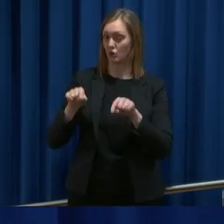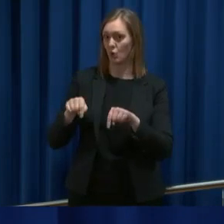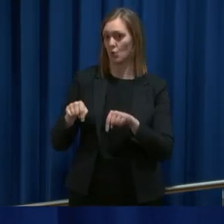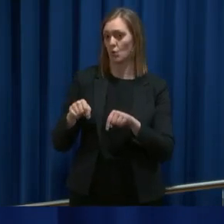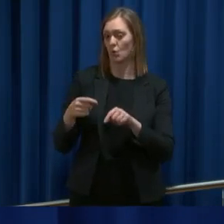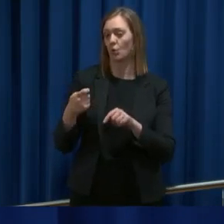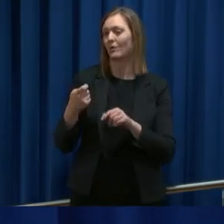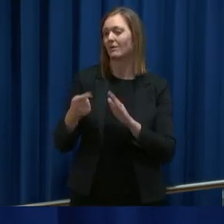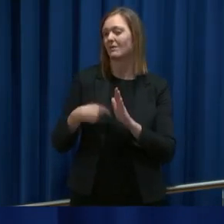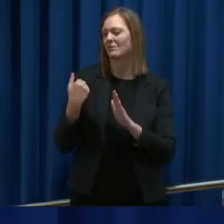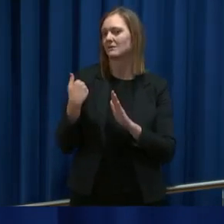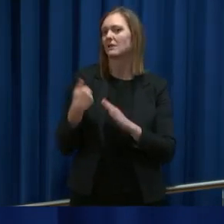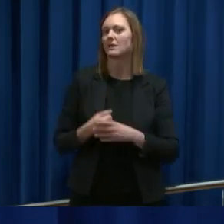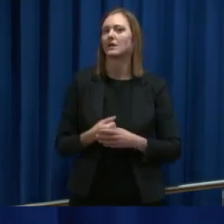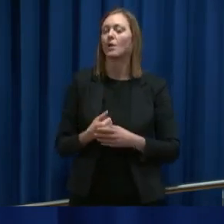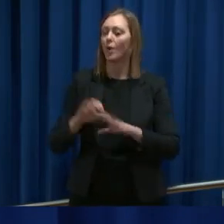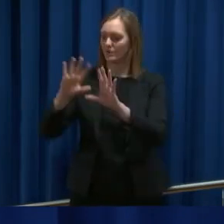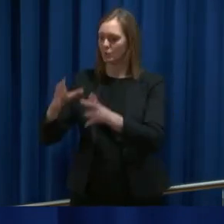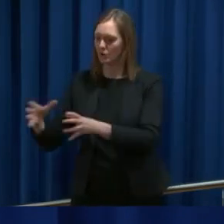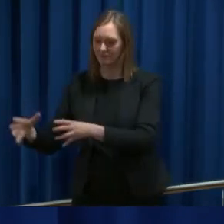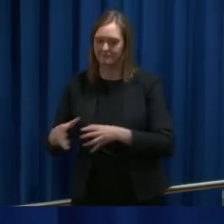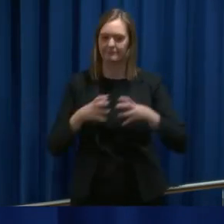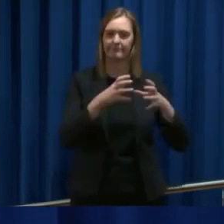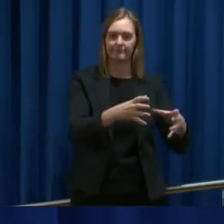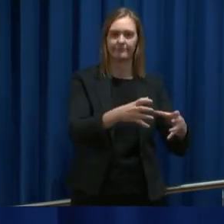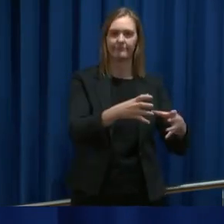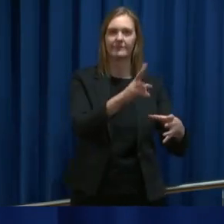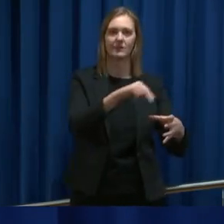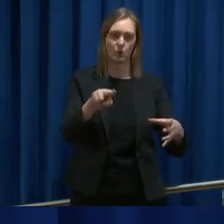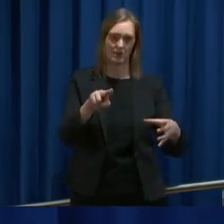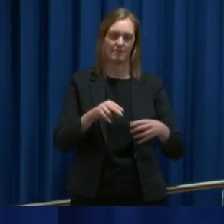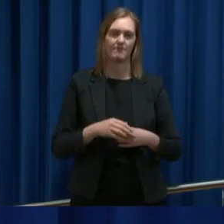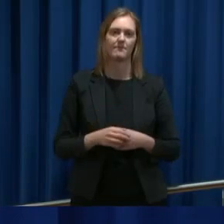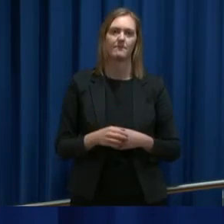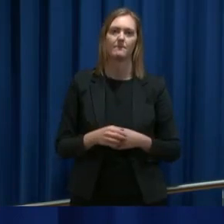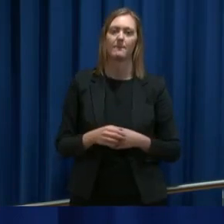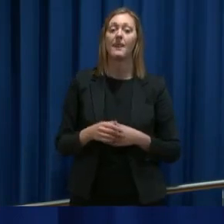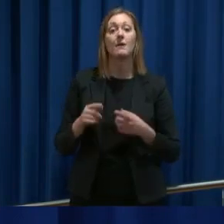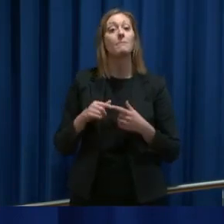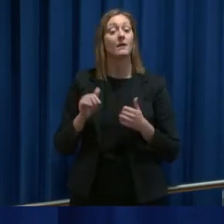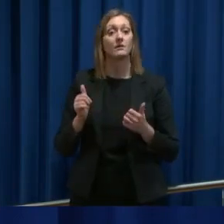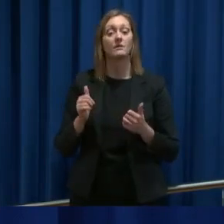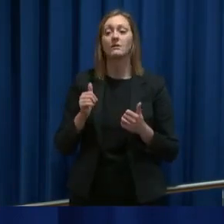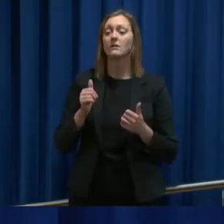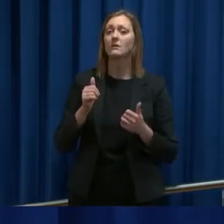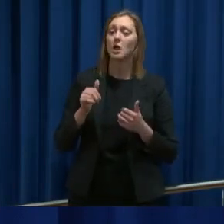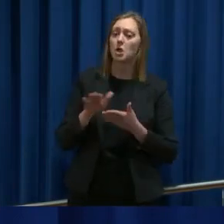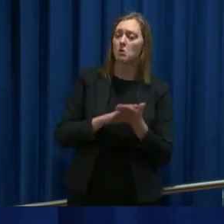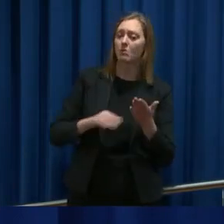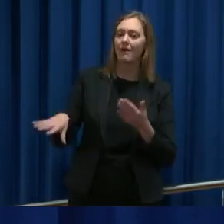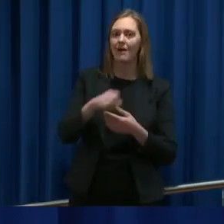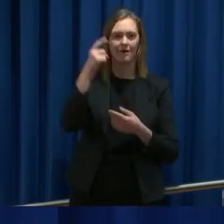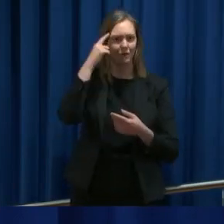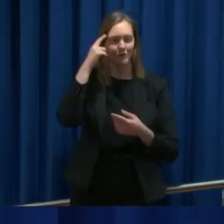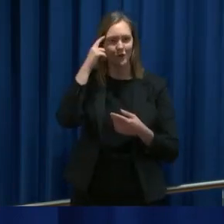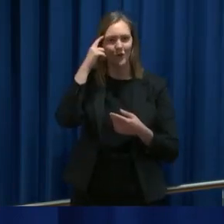timer siden. Og at det utstyret nå kan komme til Norge. Men det er jo helt sannsynligvis alle forstår at er